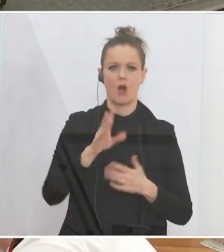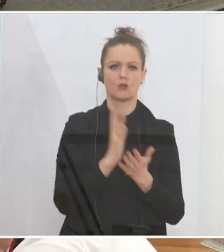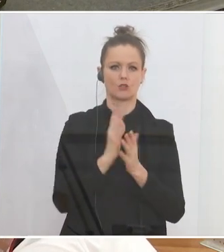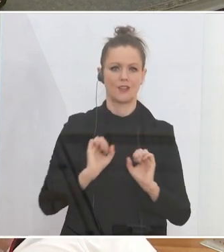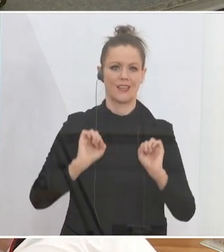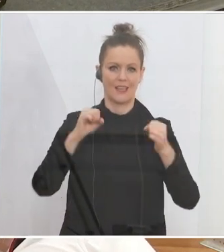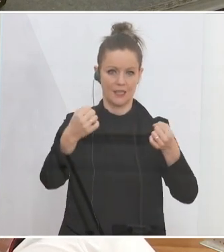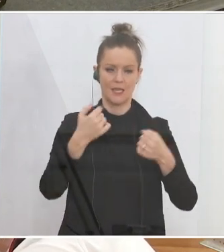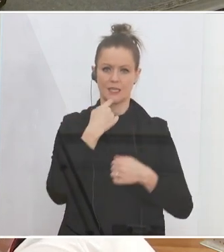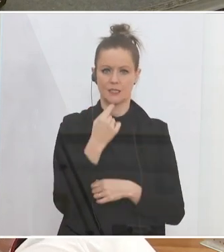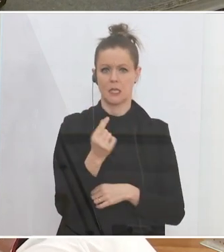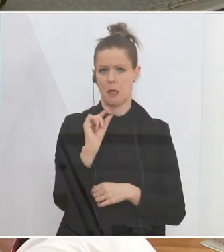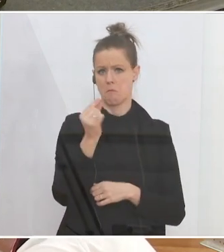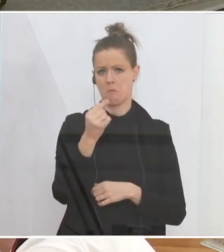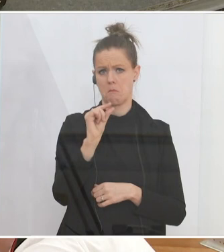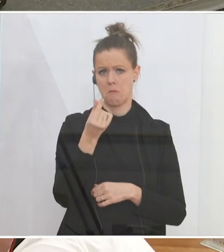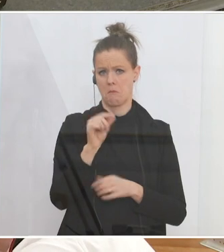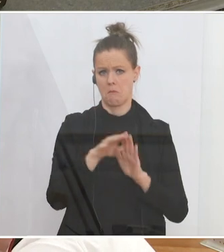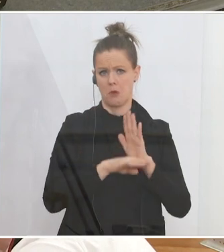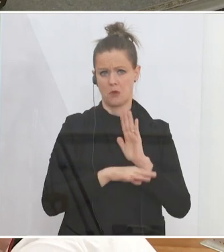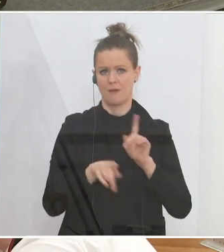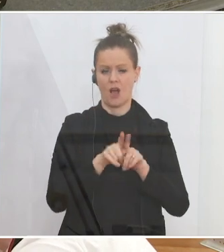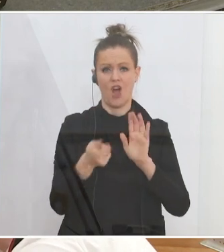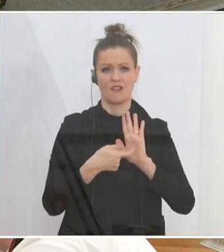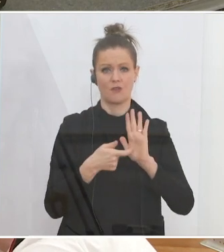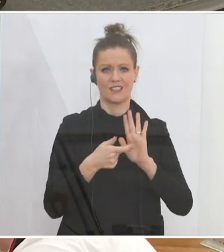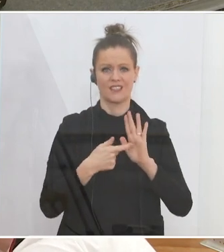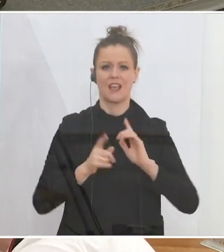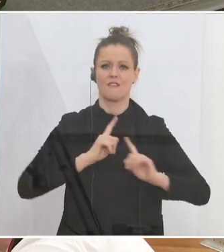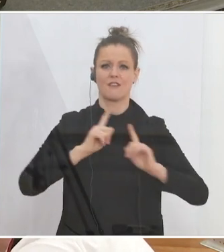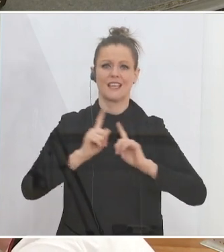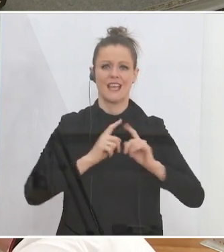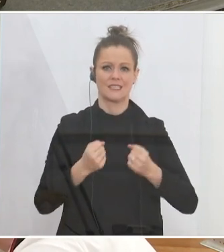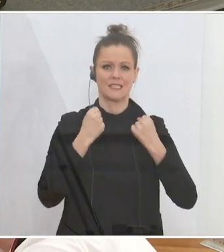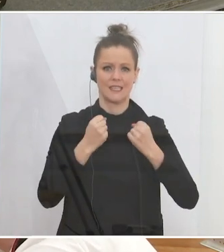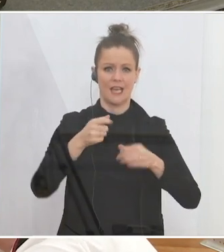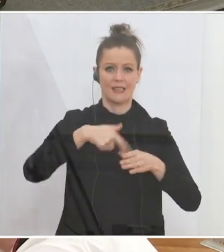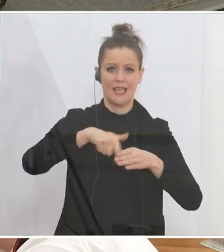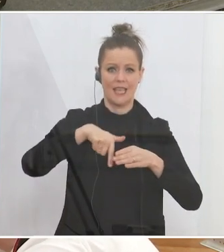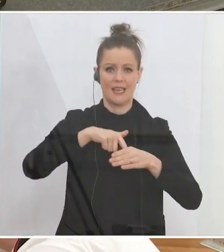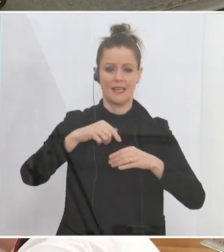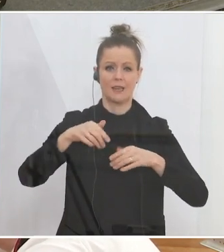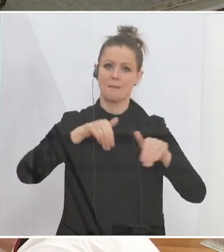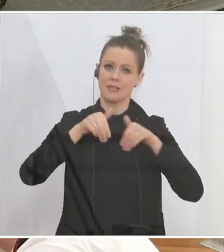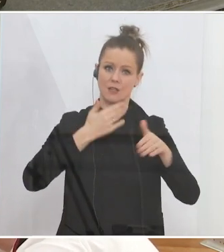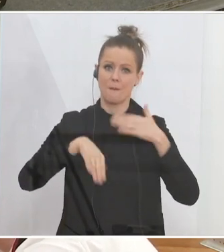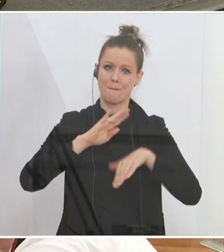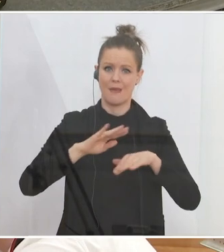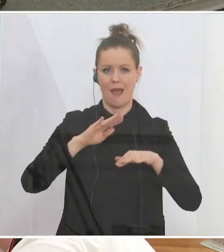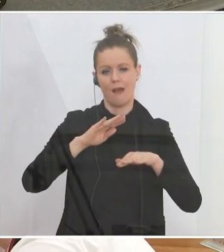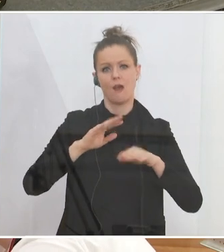spricht von einem Minimalprogramm, fordert auch, dass die Verkehrssicherheit in Ihrem Ministerium wieder prioritär behandelt wird.